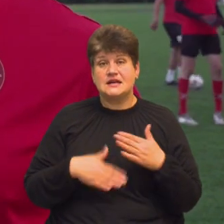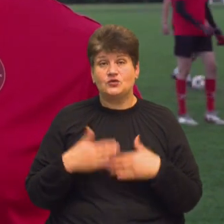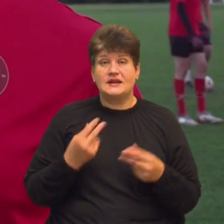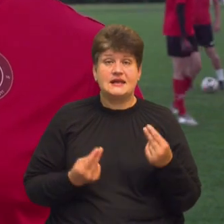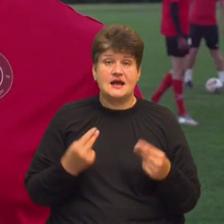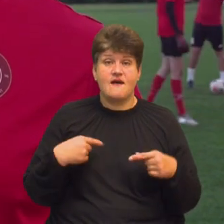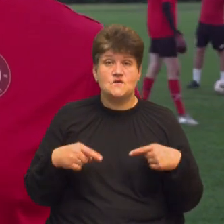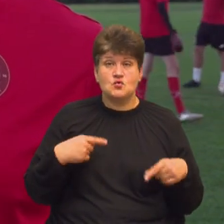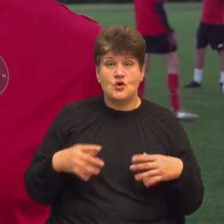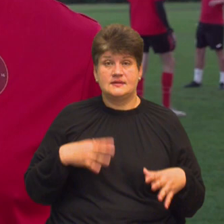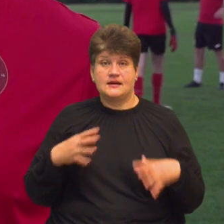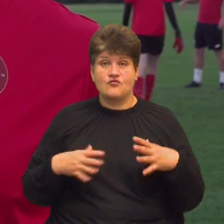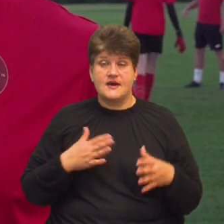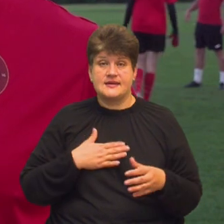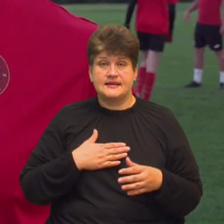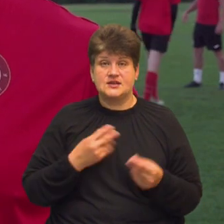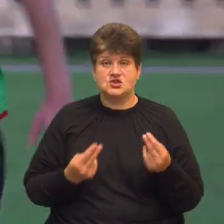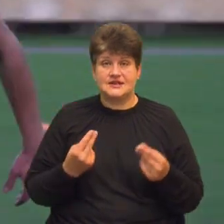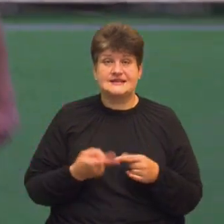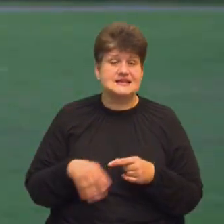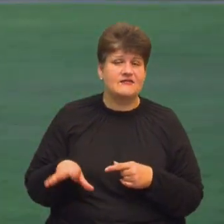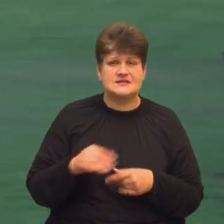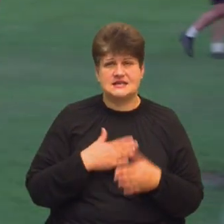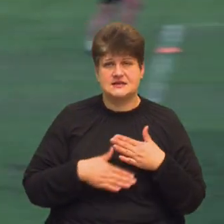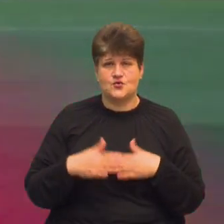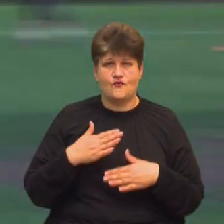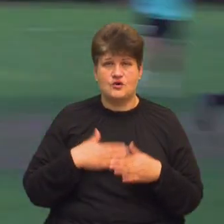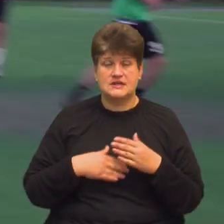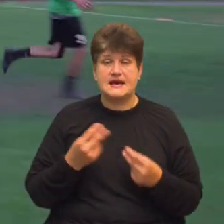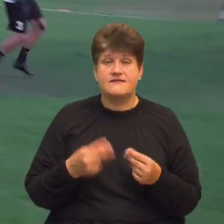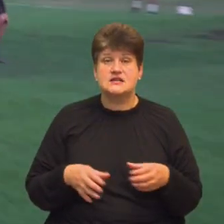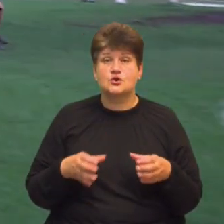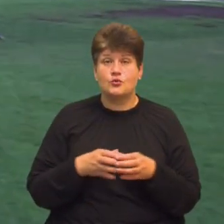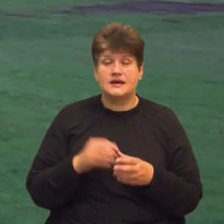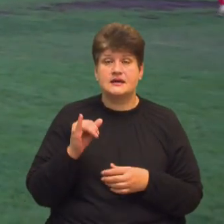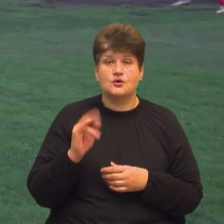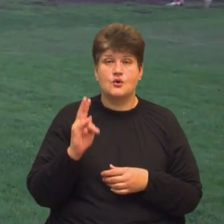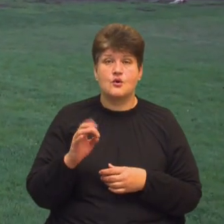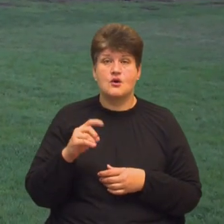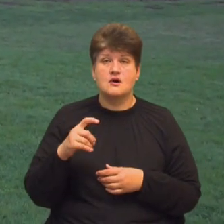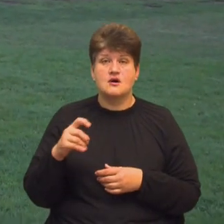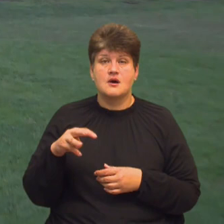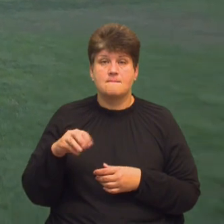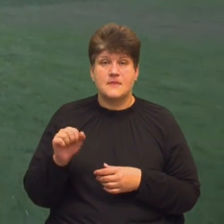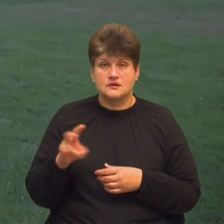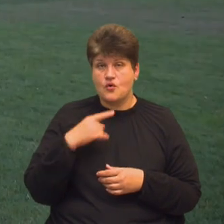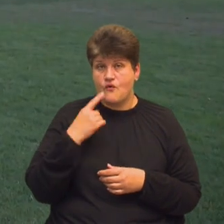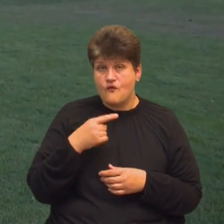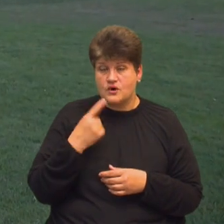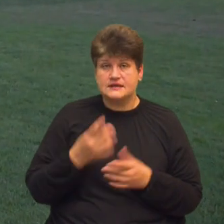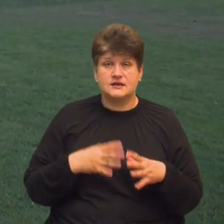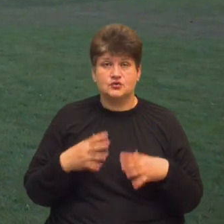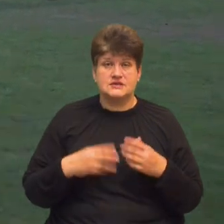футбол, тренування наші ігри – це теж все взадоволення. Гравець команди Ігор Кохман каже, тренуються тричі на тиждень.